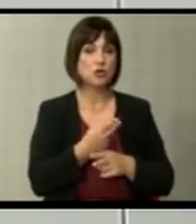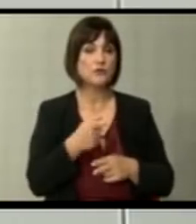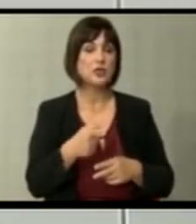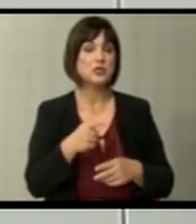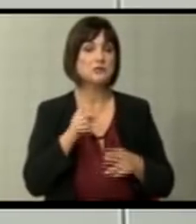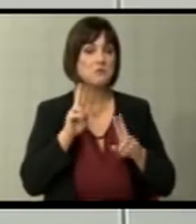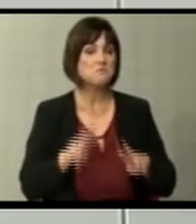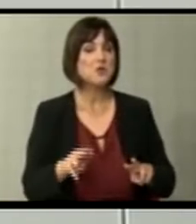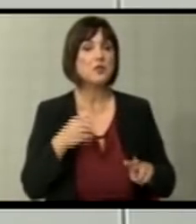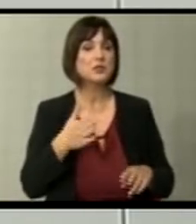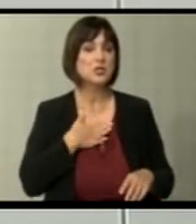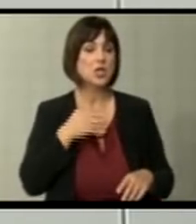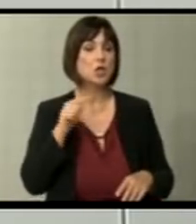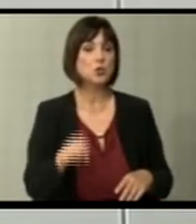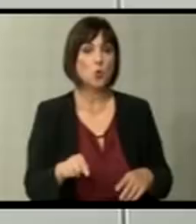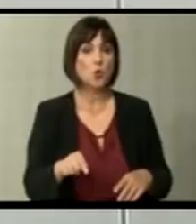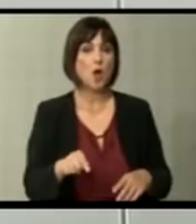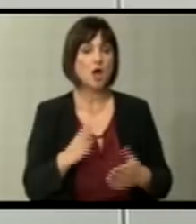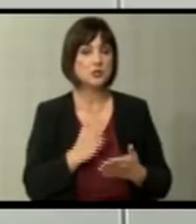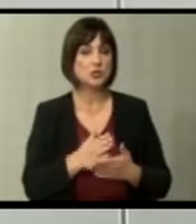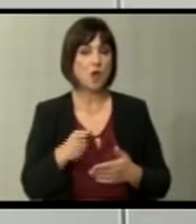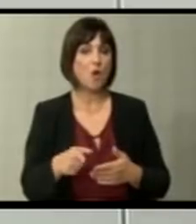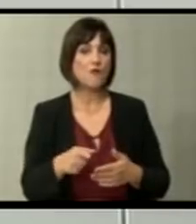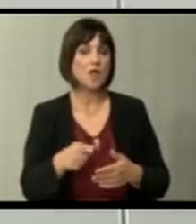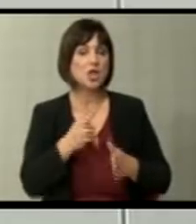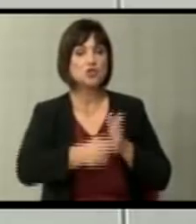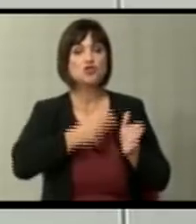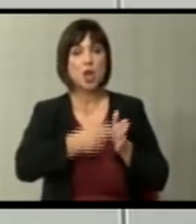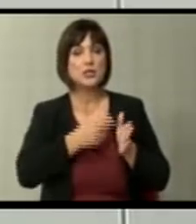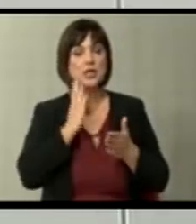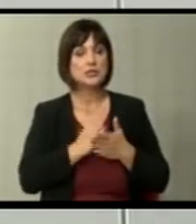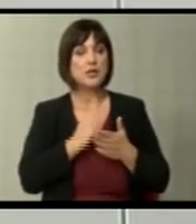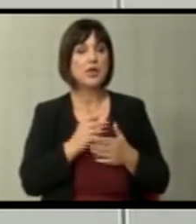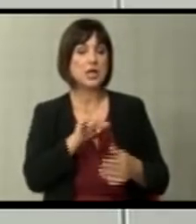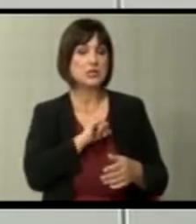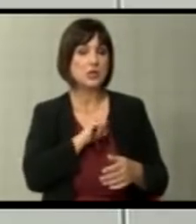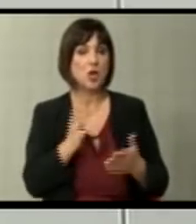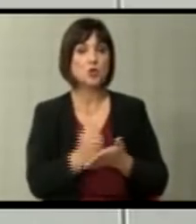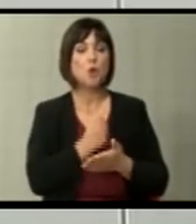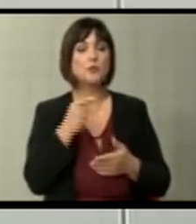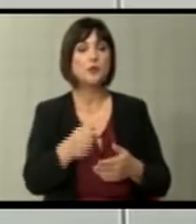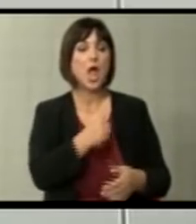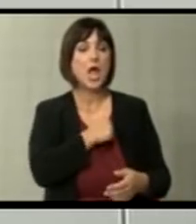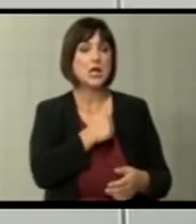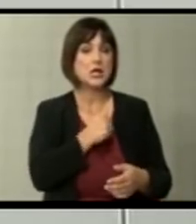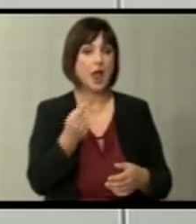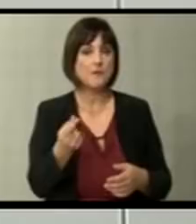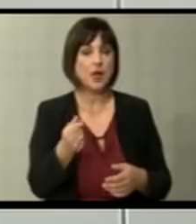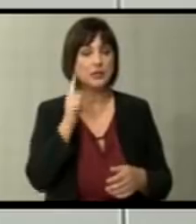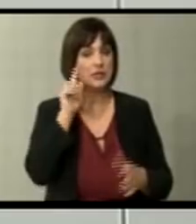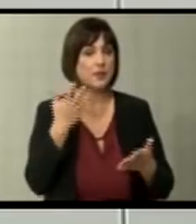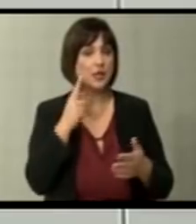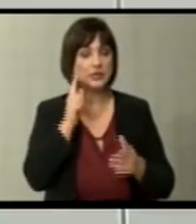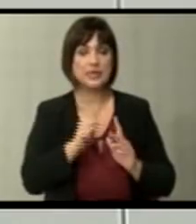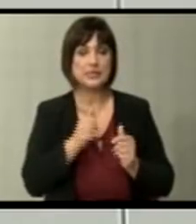воја на вистината ние тука, затоа што таа фамозна желездица, секој пат е атрактивна, добивме дури и грант, не знам докаде,